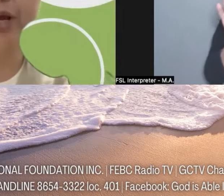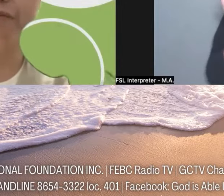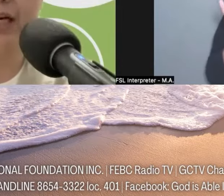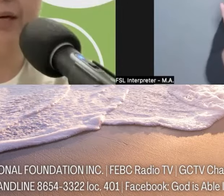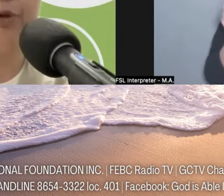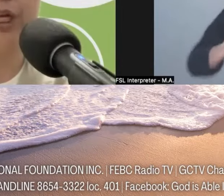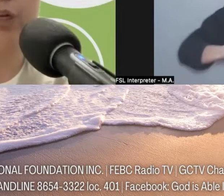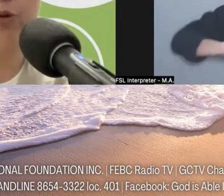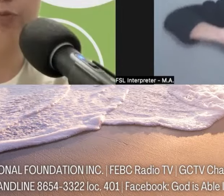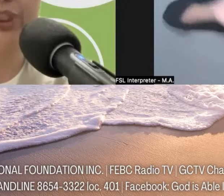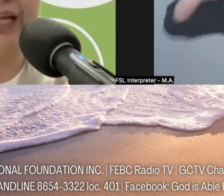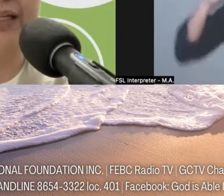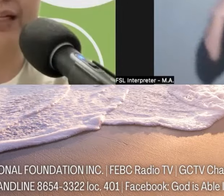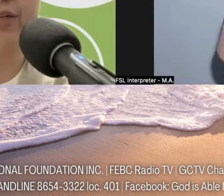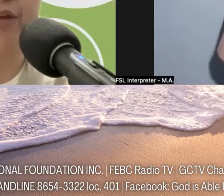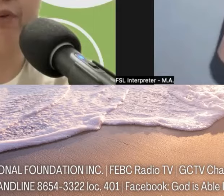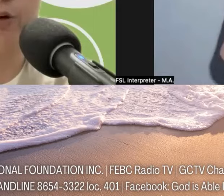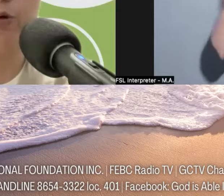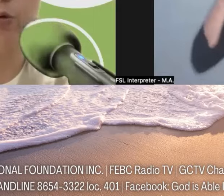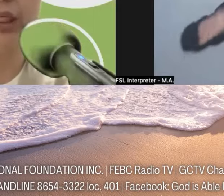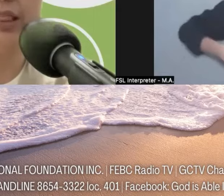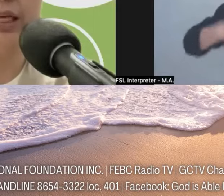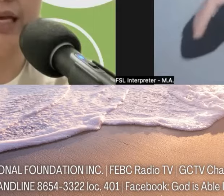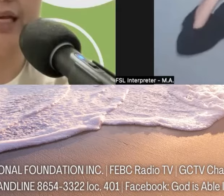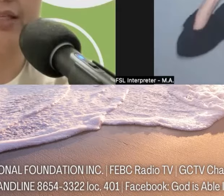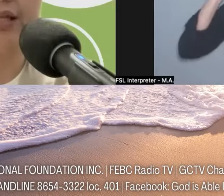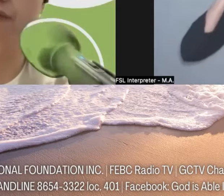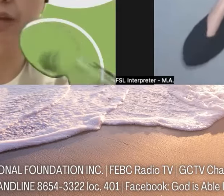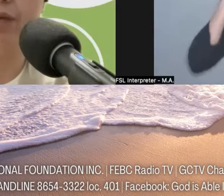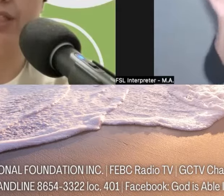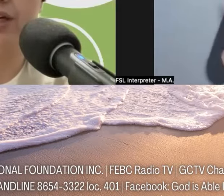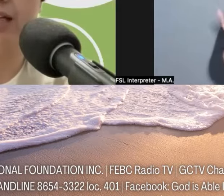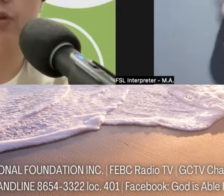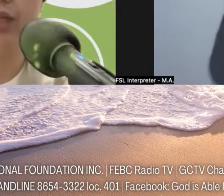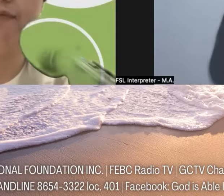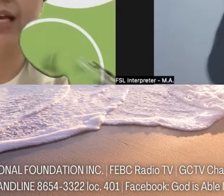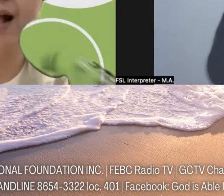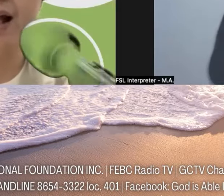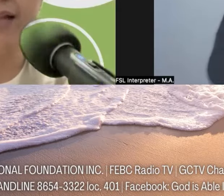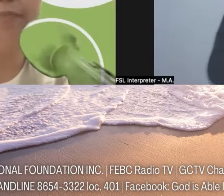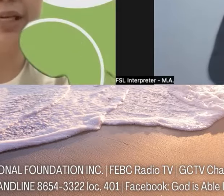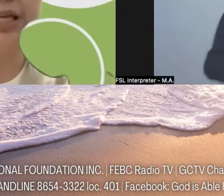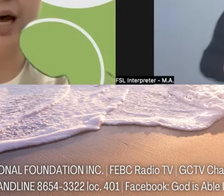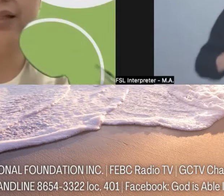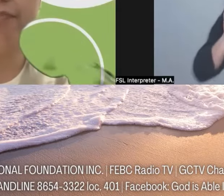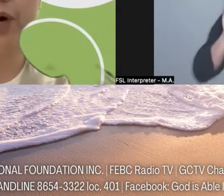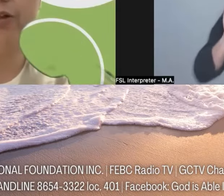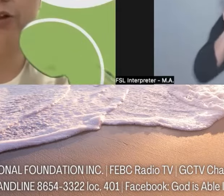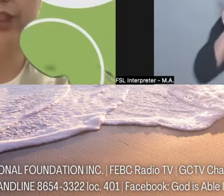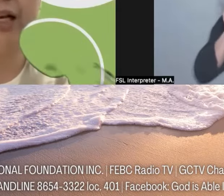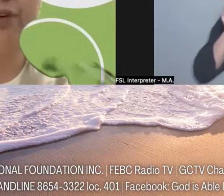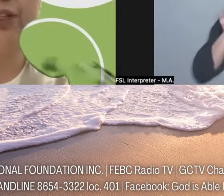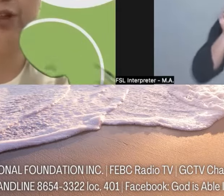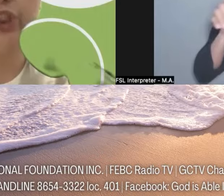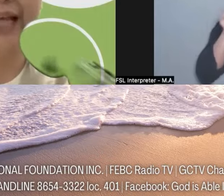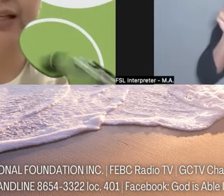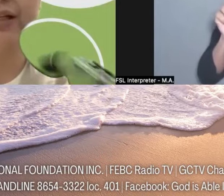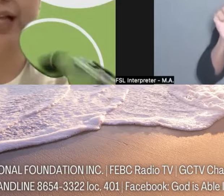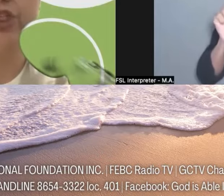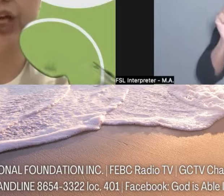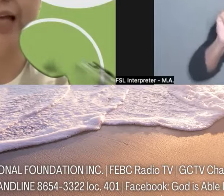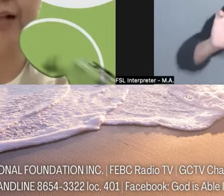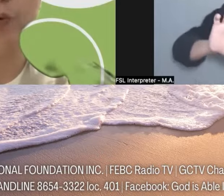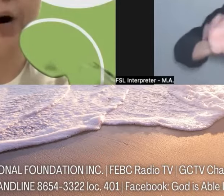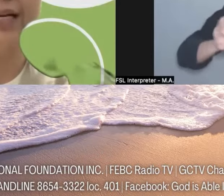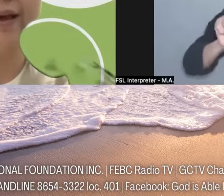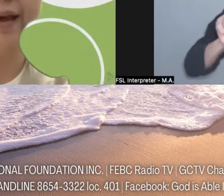tayo din po ay available sa YouTube channel ng 702-DZAS FEBC Radio TV at maging sa ating partner television channel.